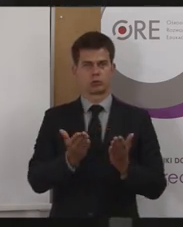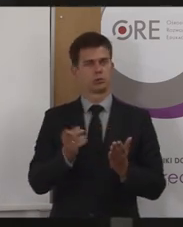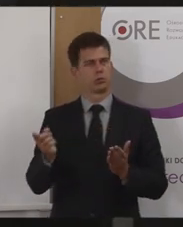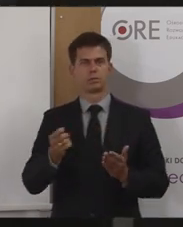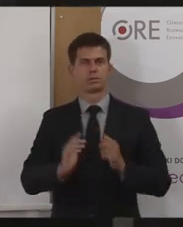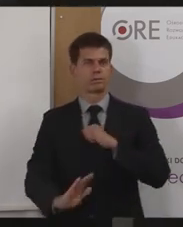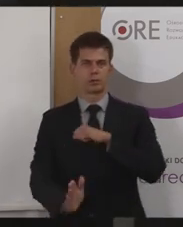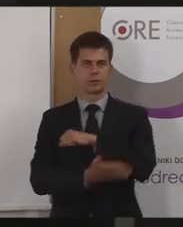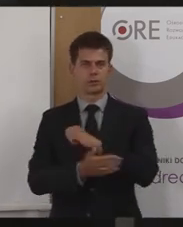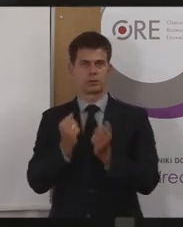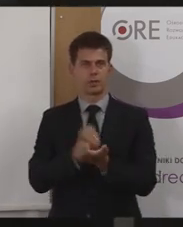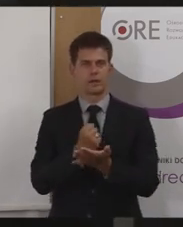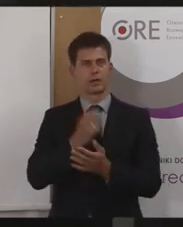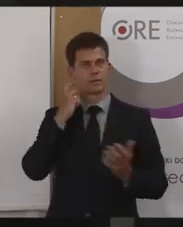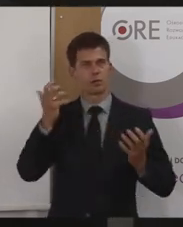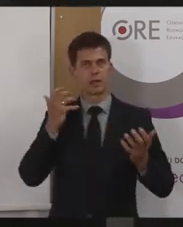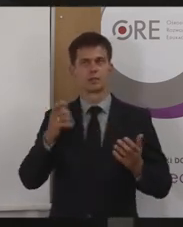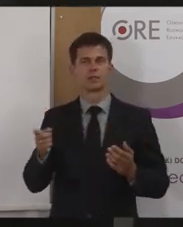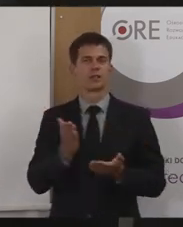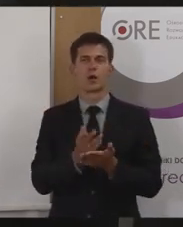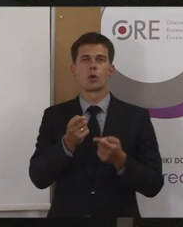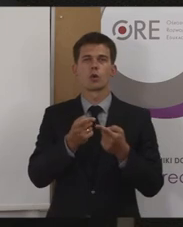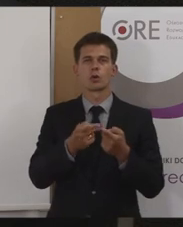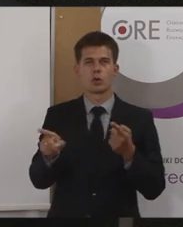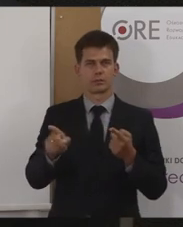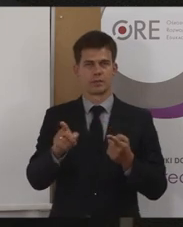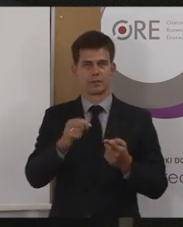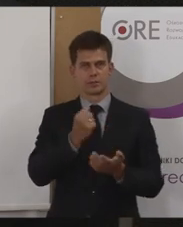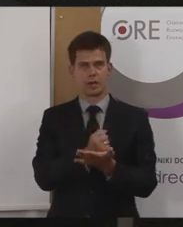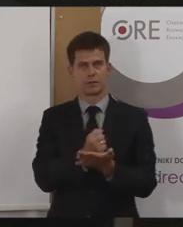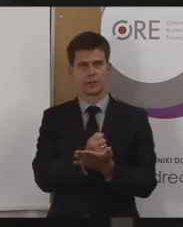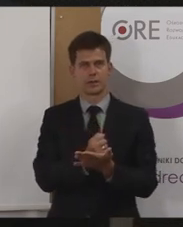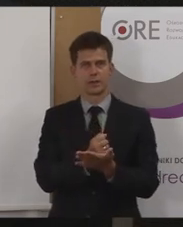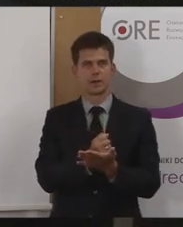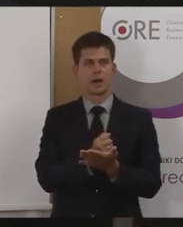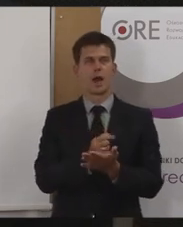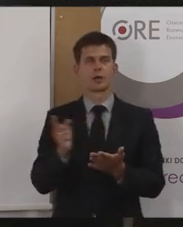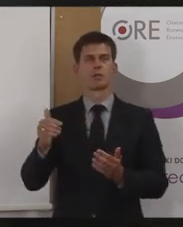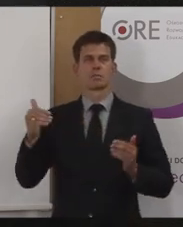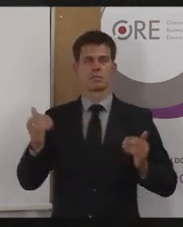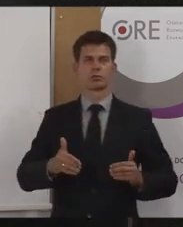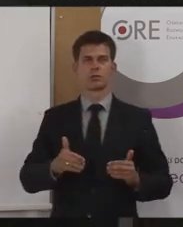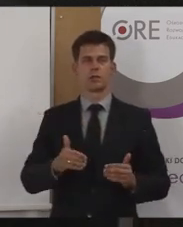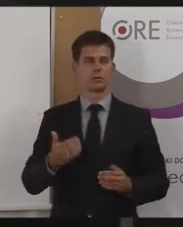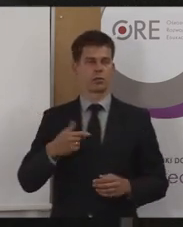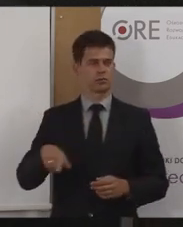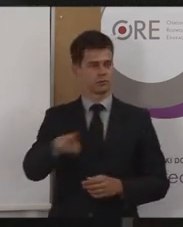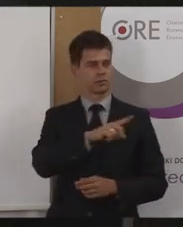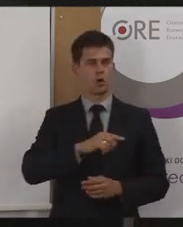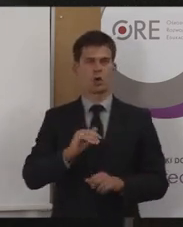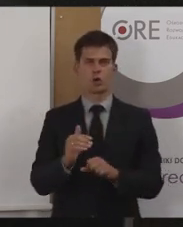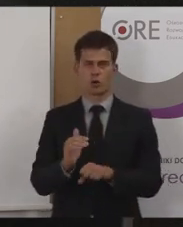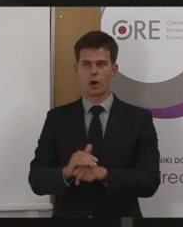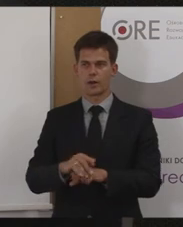dosłownie mały fragbencik tego, co mieliśmy tutaj wspólnie z kolegami z